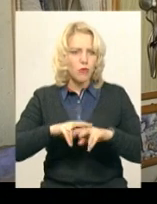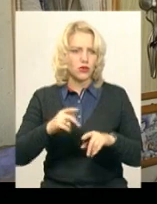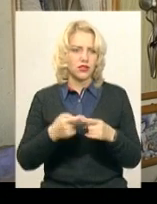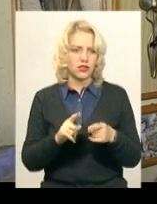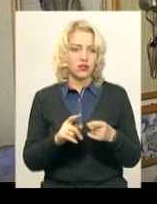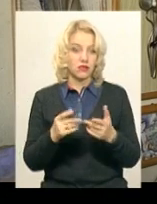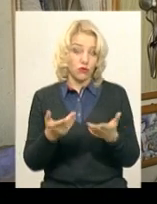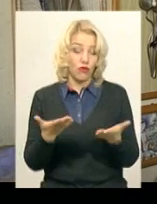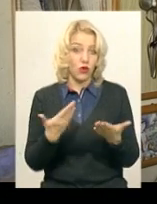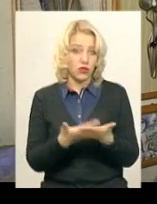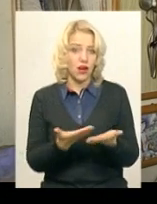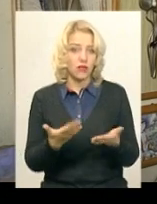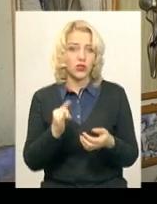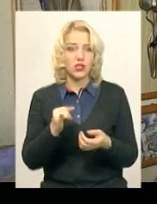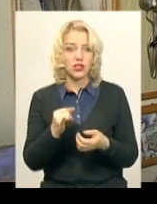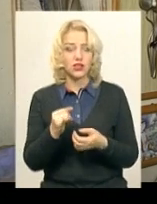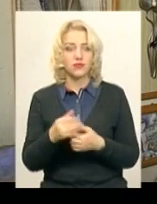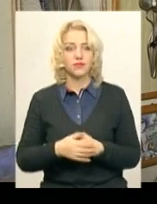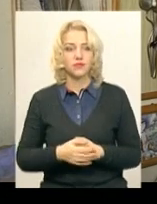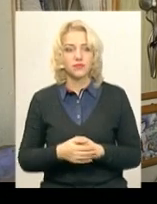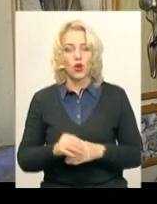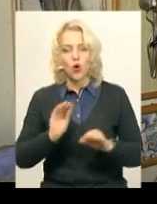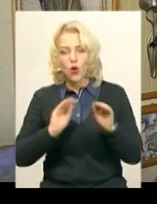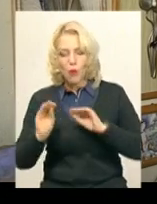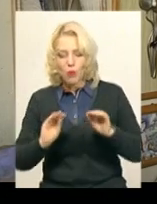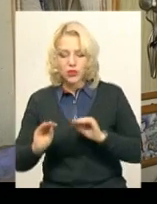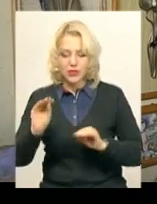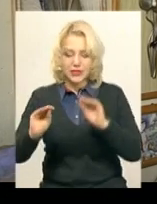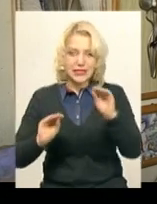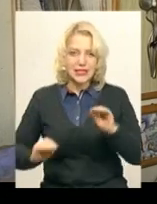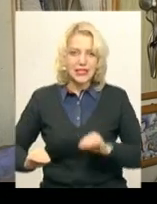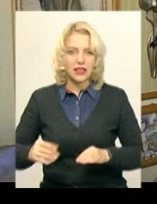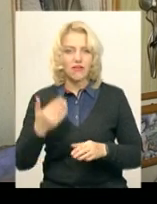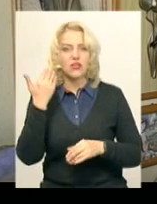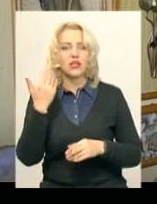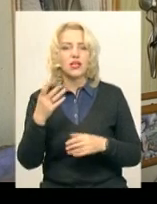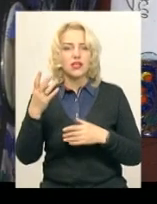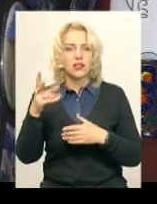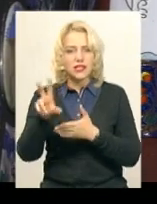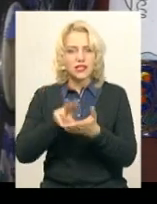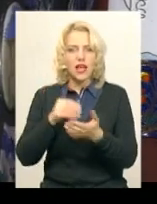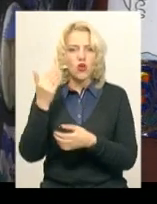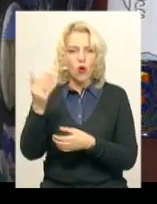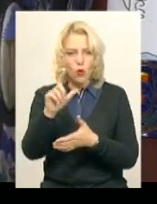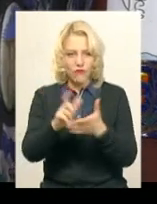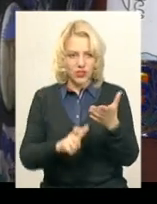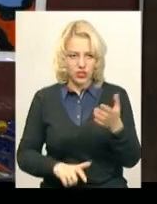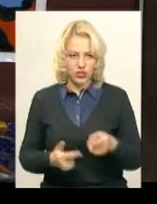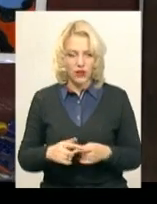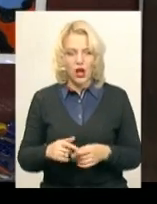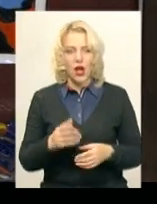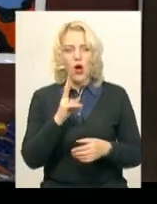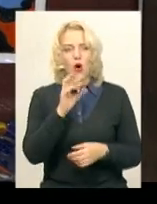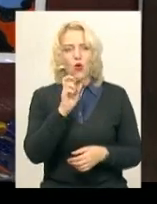і ось такі композиції складав з його віршів. Кобзарів художника оздобив